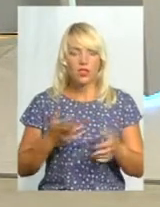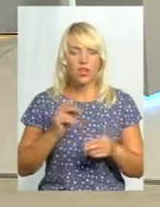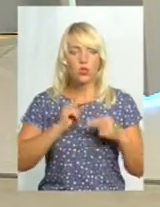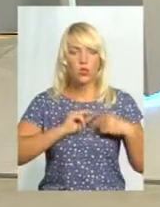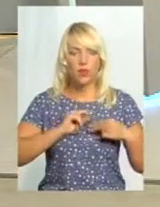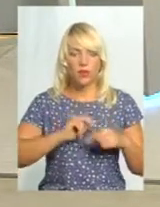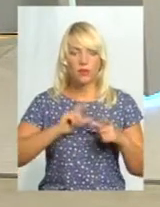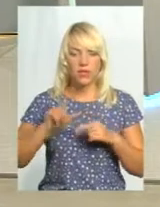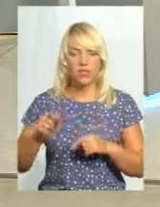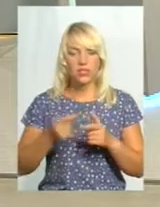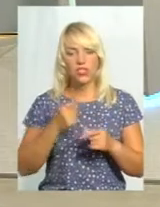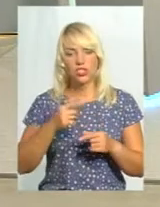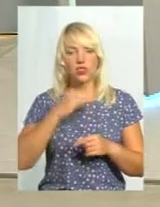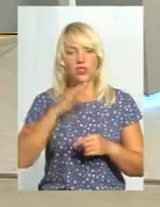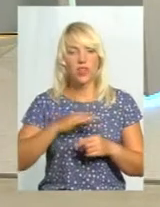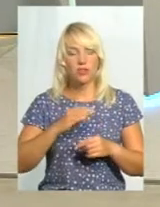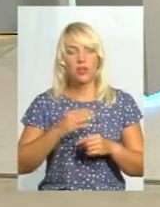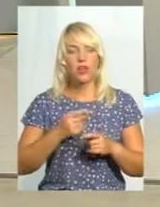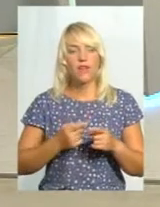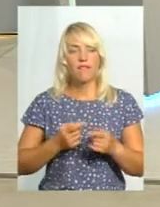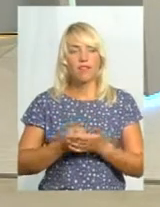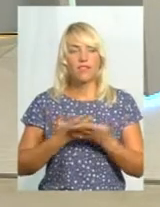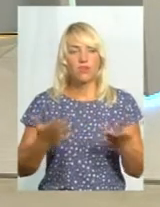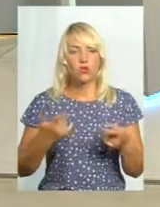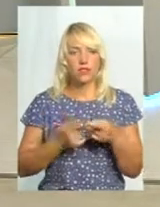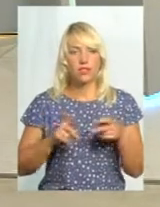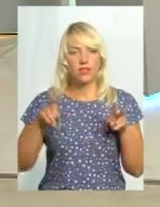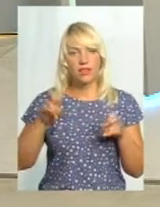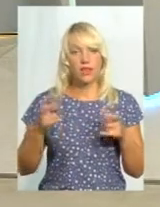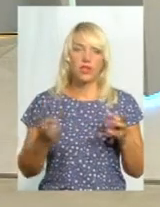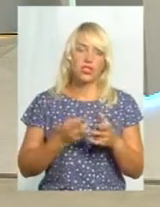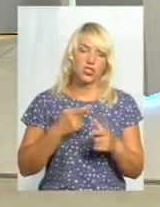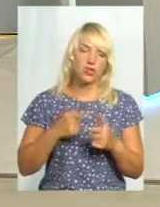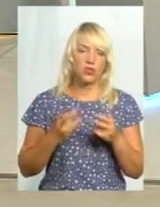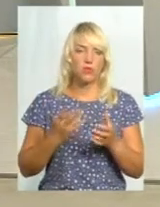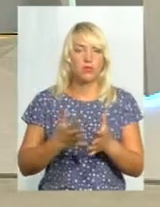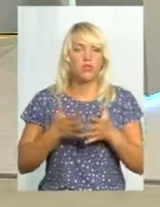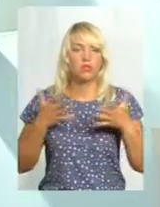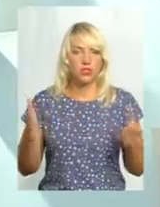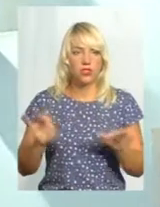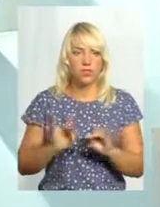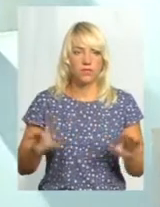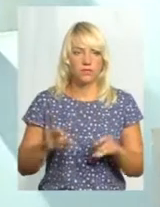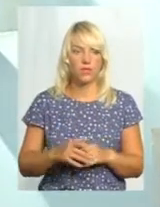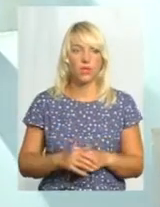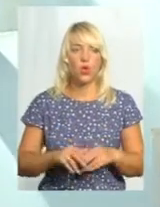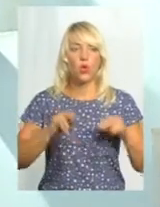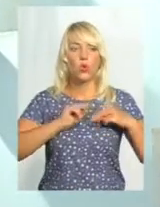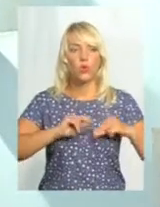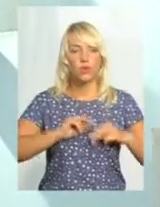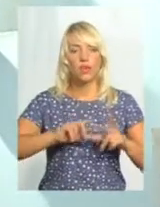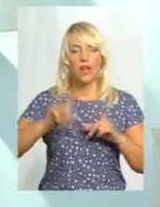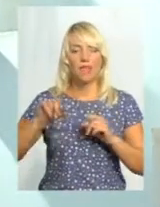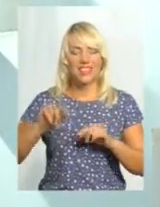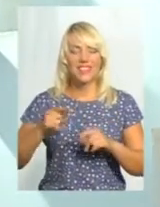висвітлюється? Чи потрібно все ж таки більше і що потрібно, аби інформування було краще? Трудова міграція вона